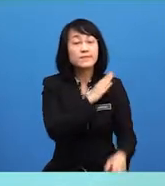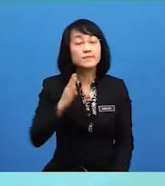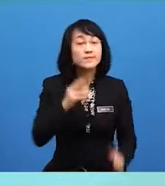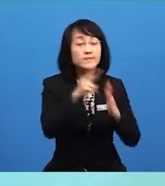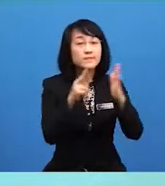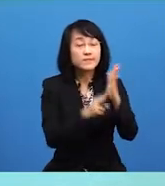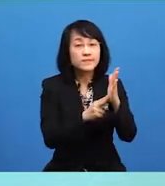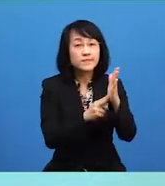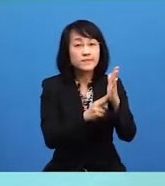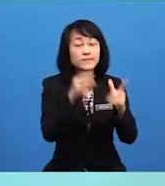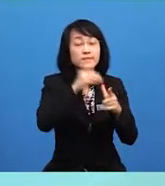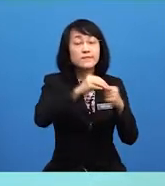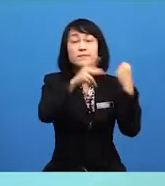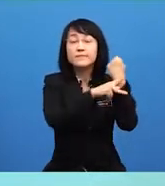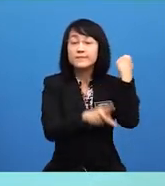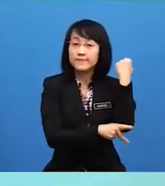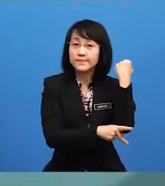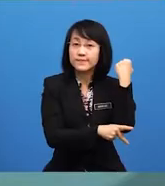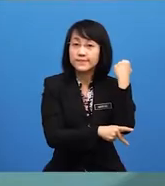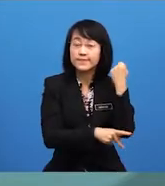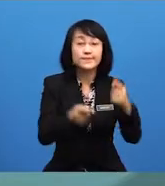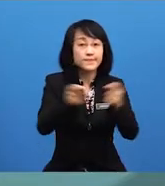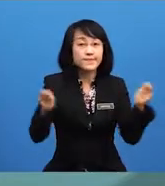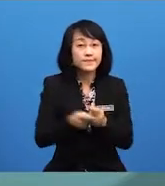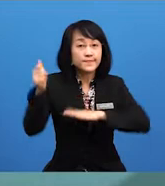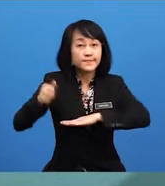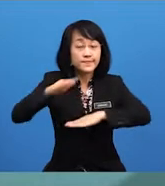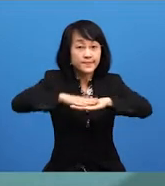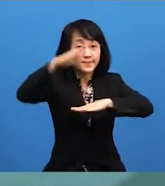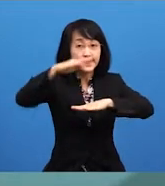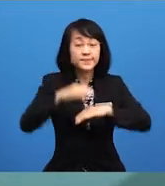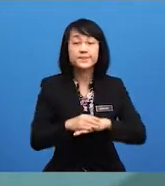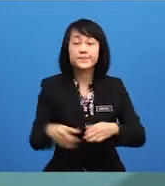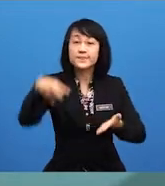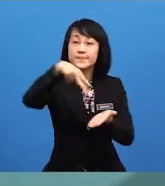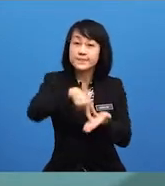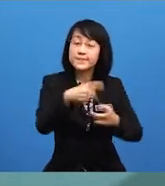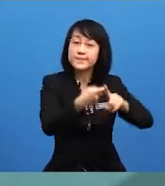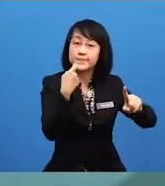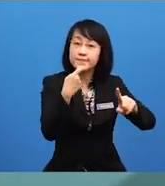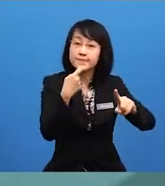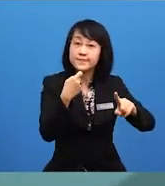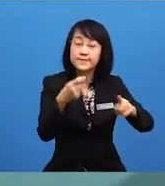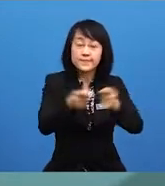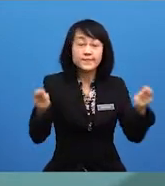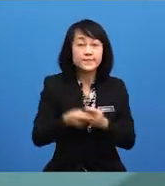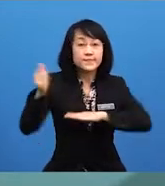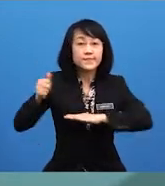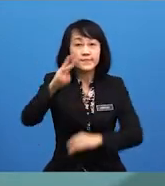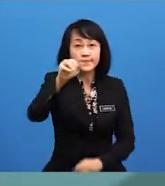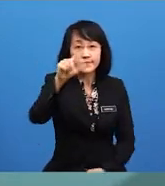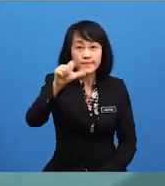perundangan atau parlimen. Mahkamah atasan pula terdiri daripada Mahkamah Tinggi Melayah,